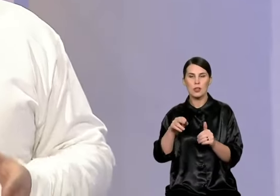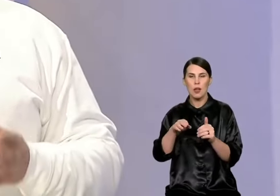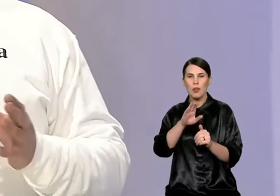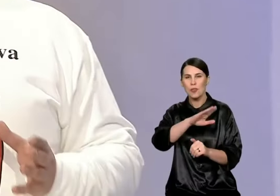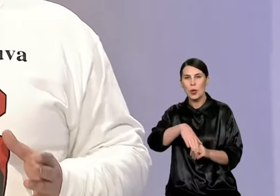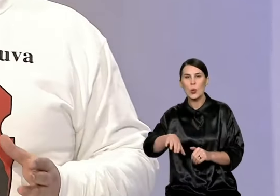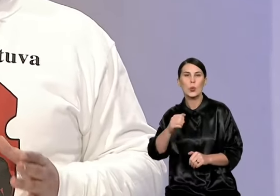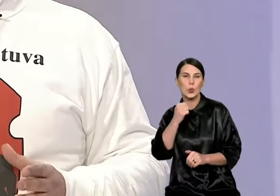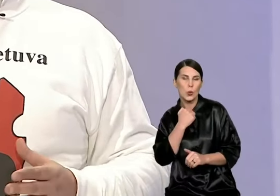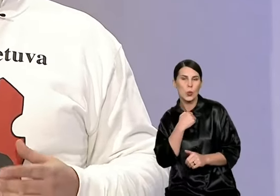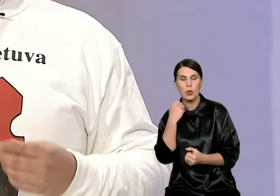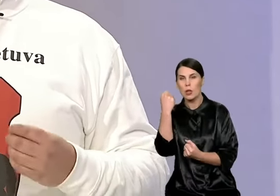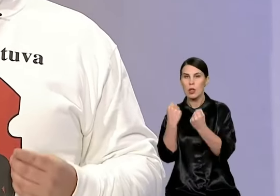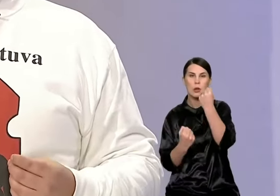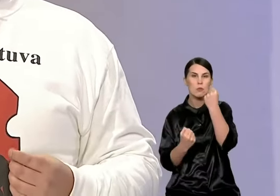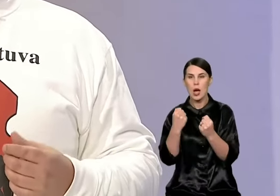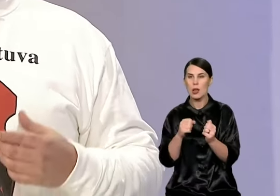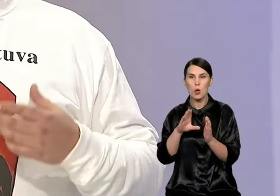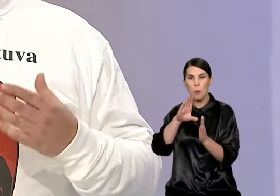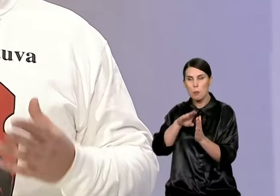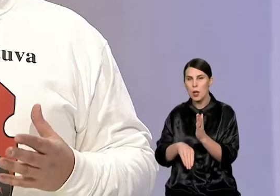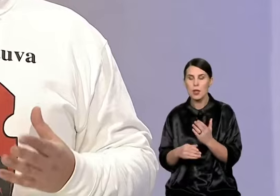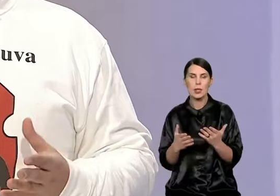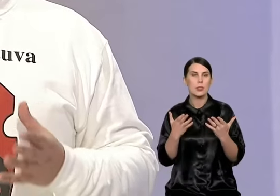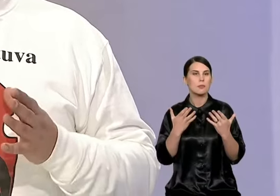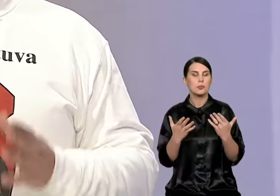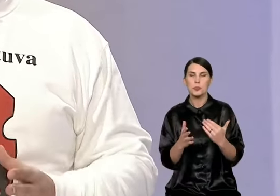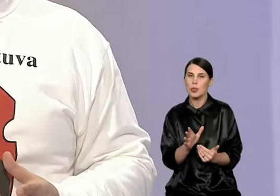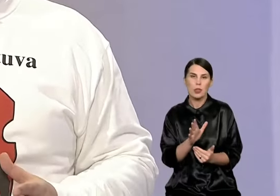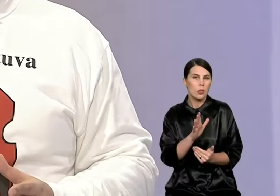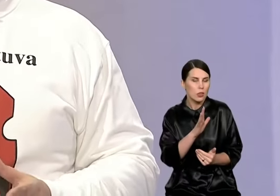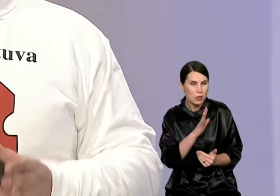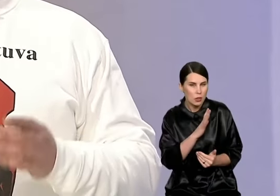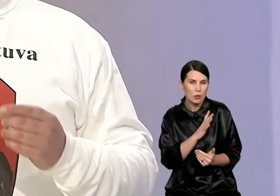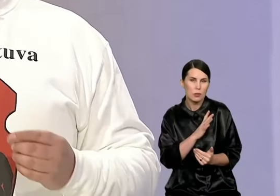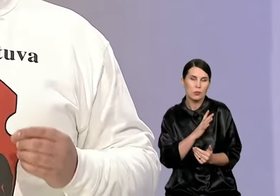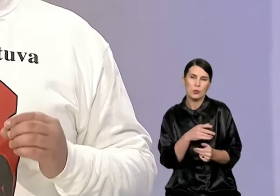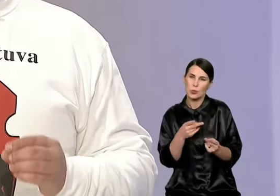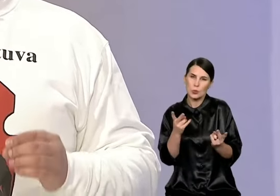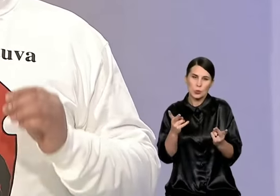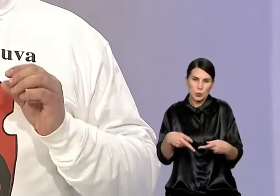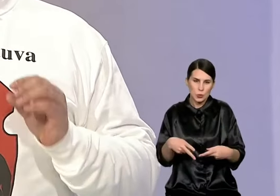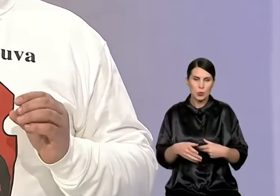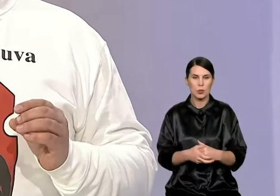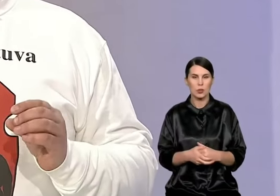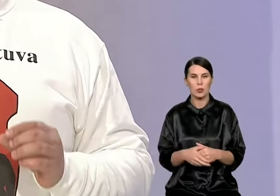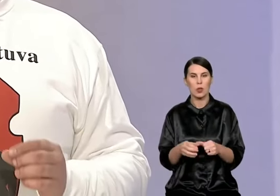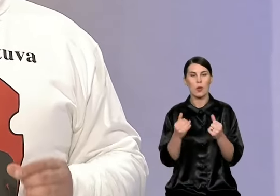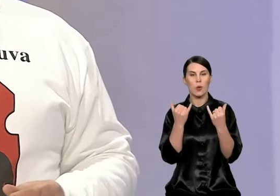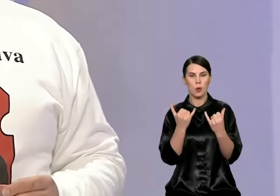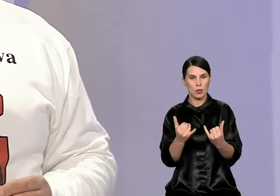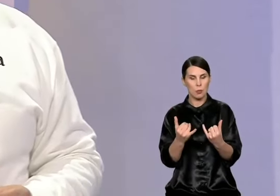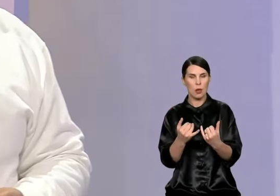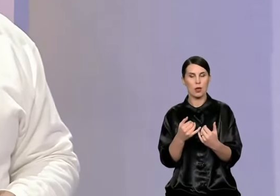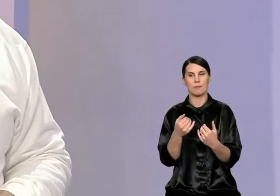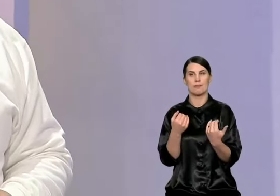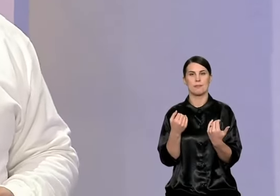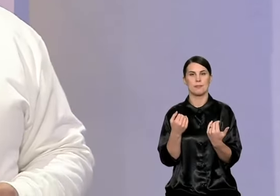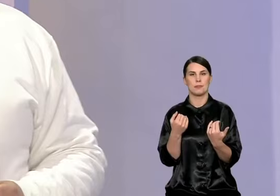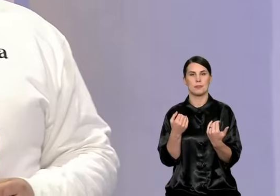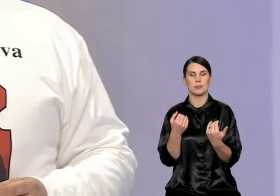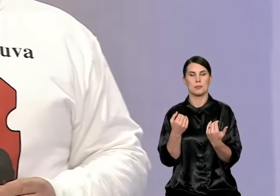neišsivers. Todėl vienareikšmiškai mes didinsime bet kokių gatvėjų pralaidumą. Tuo pačiu netgi sieksime, kad...